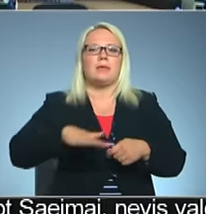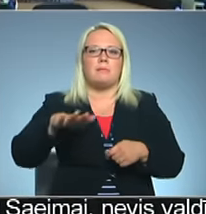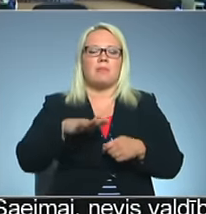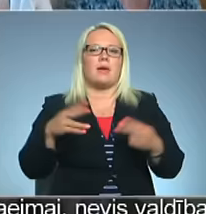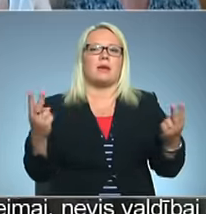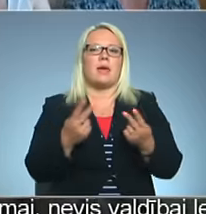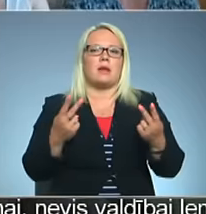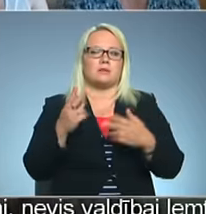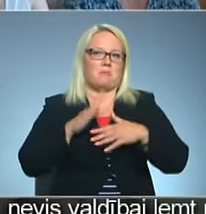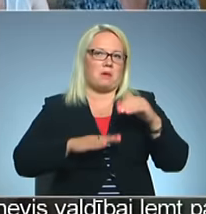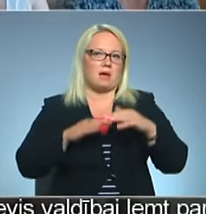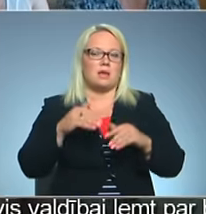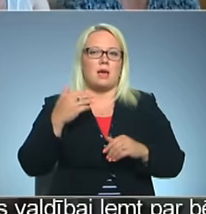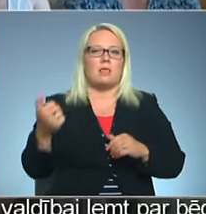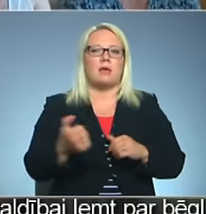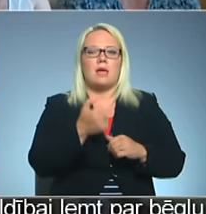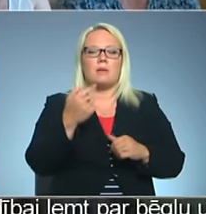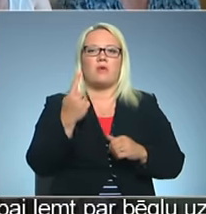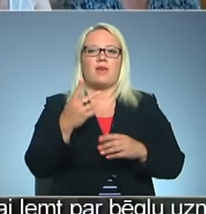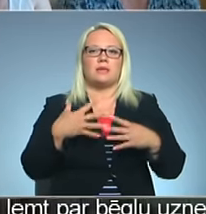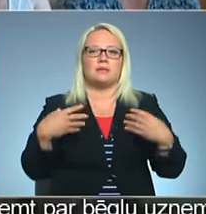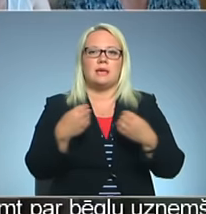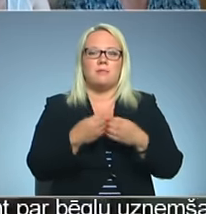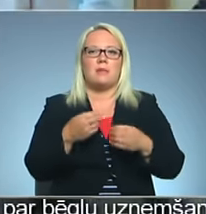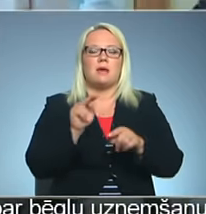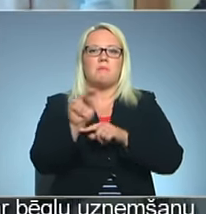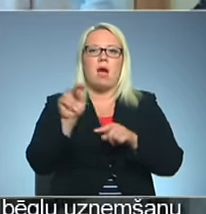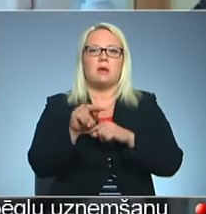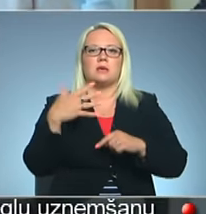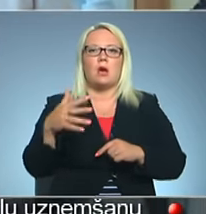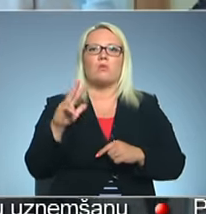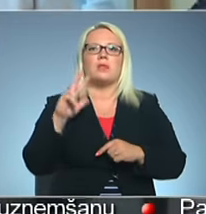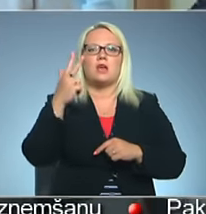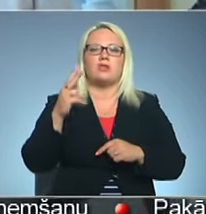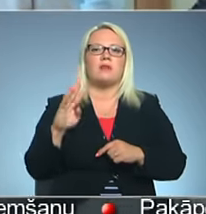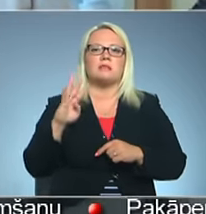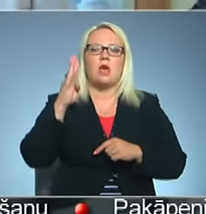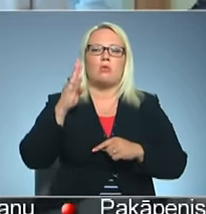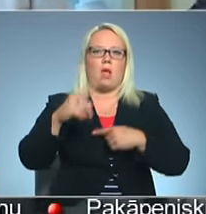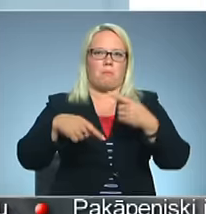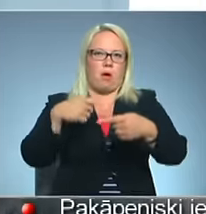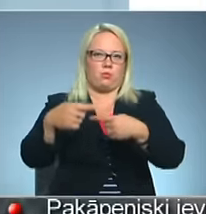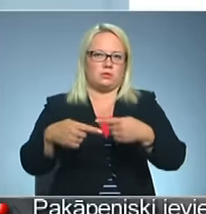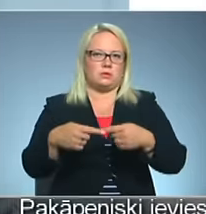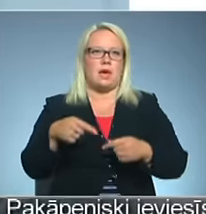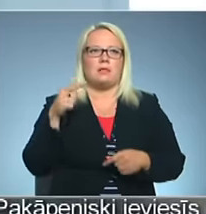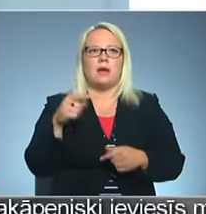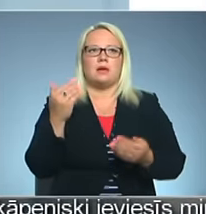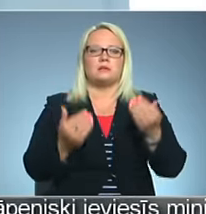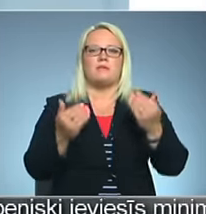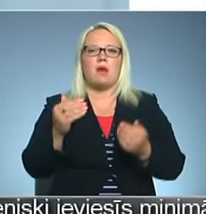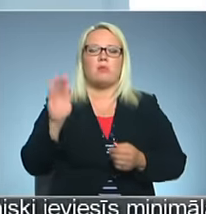ierastu praksi. Ir gadījumi, kad bērni no vienas ģimenes bija žostīgi mācīt jau trešajā un pat ceturtajā paudzē. Tas varbūt